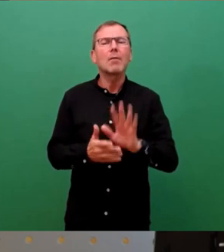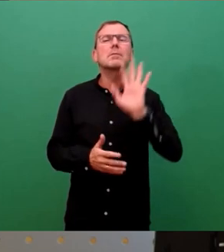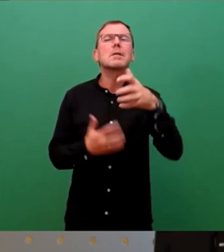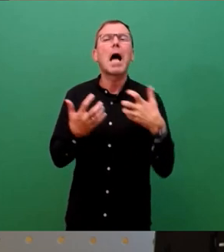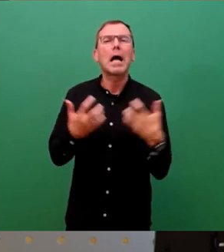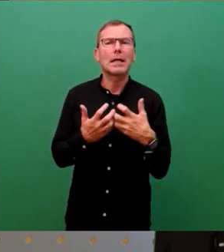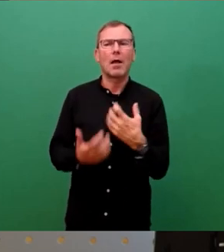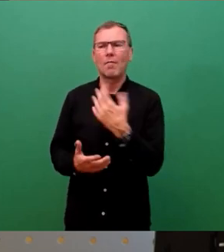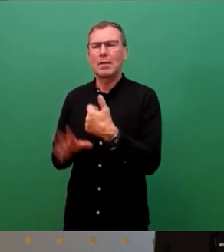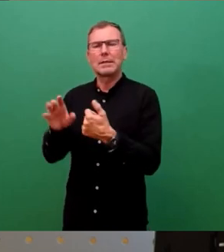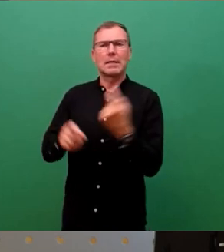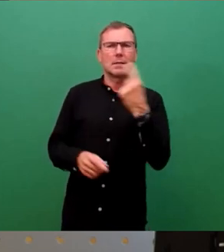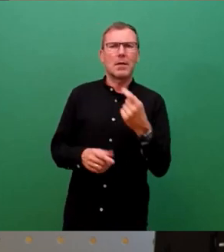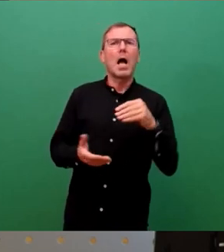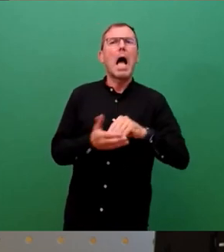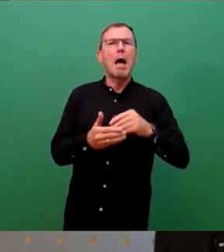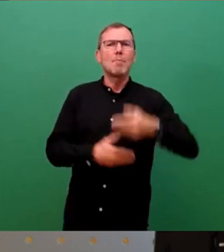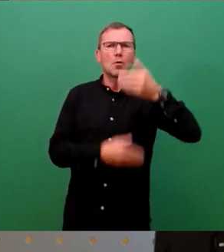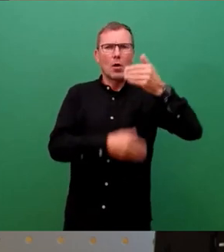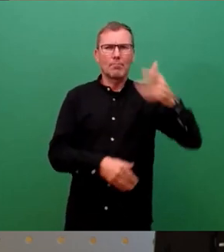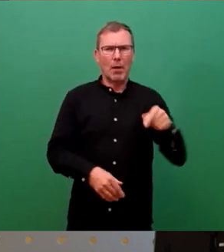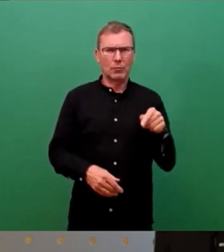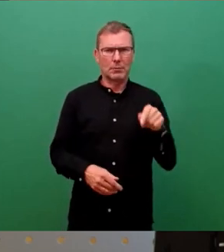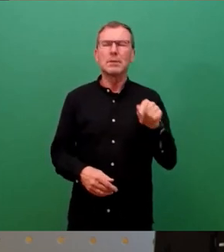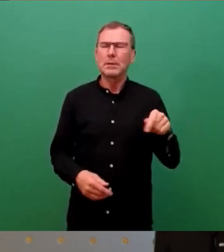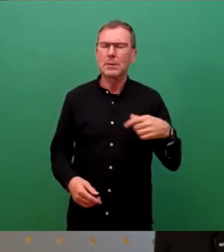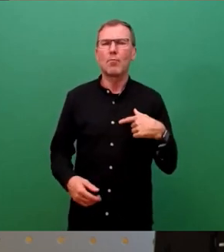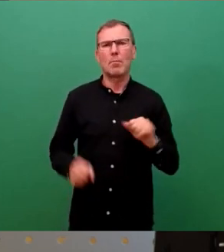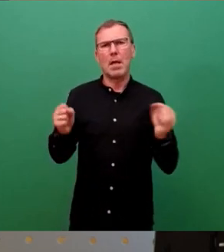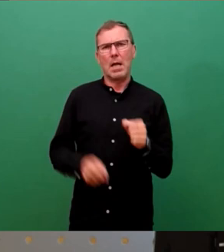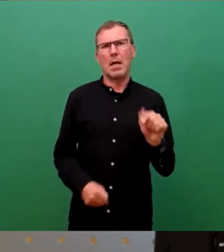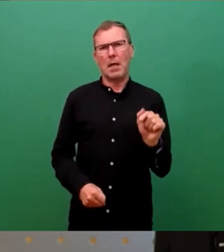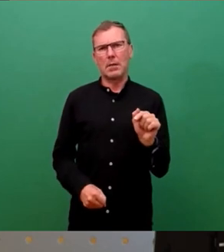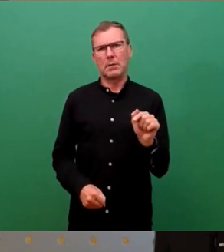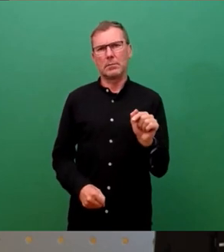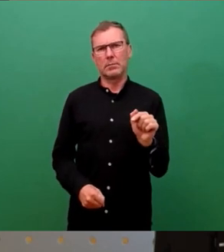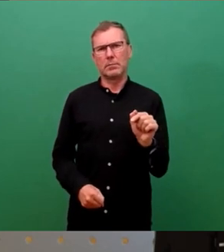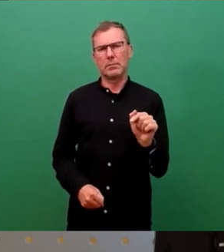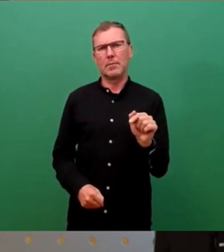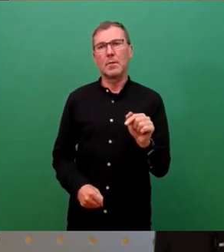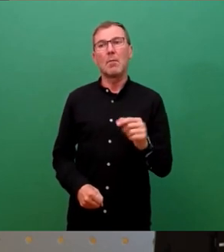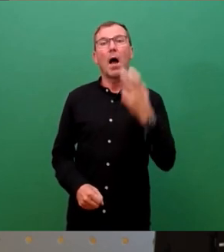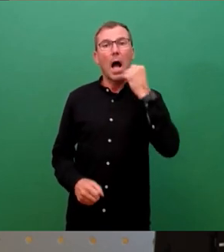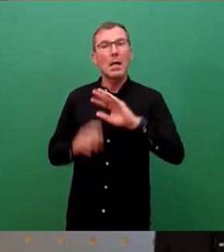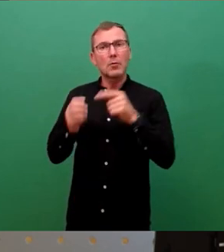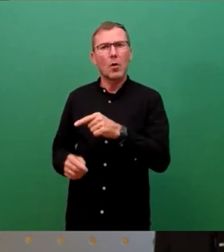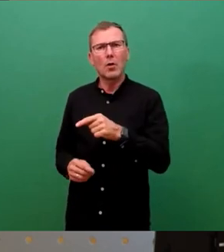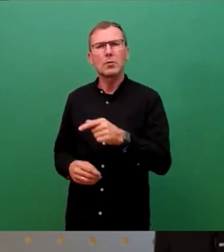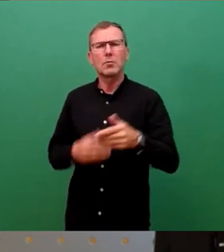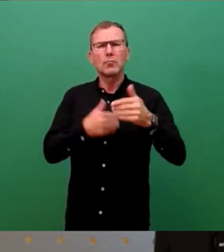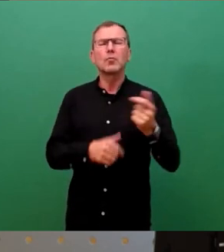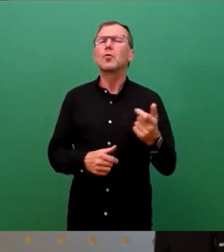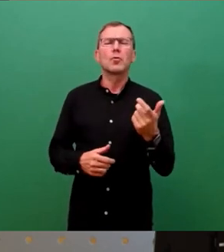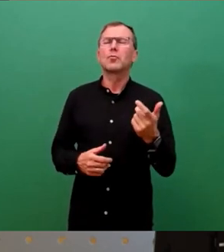50er, 60er und 70er Jahre teilweise, wenn sie nicht ertüchtigt sind. Die sind kalt. Und auch mit einer, wenn mal sagen, schonenden